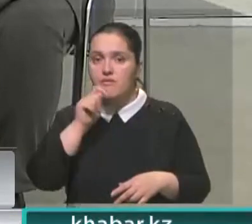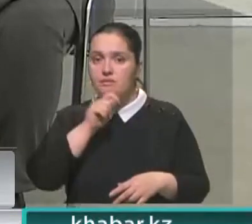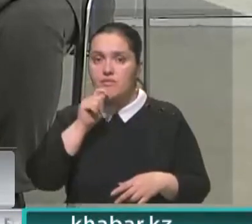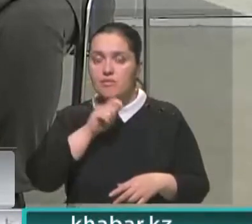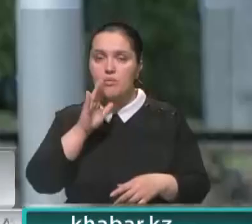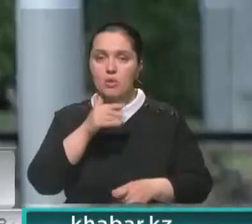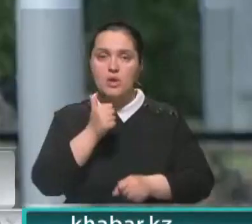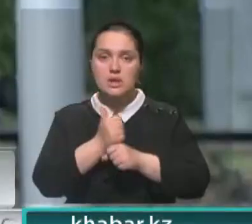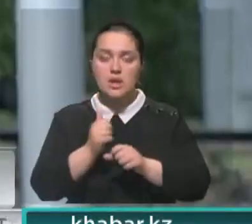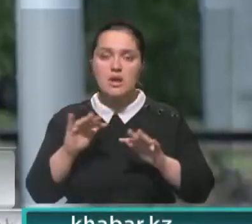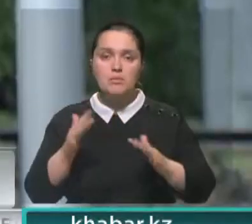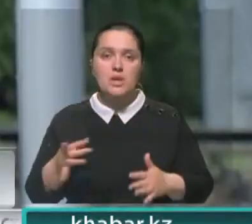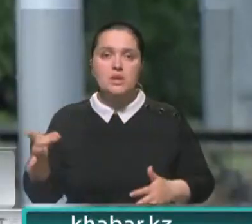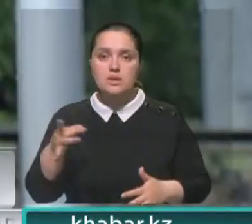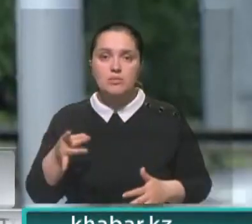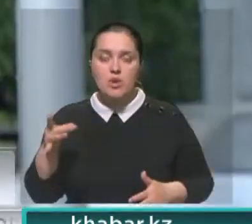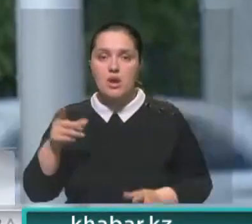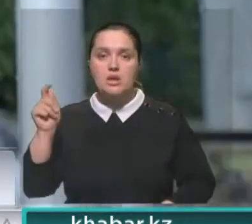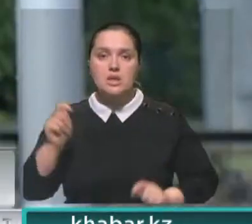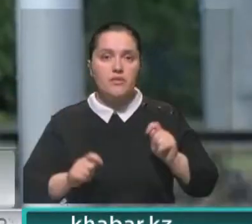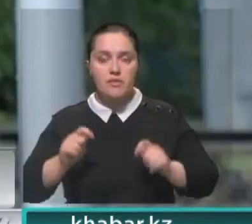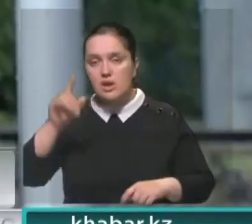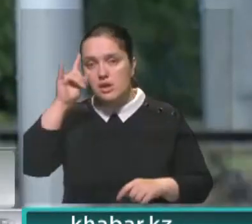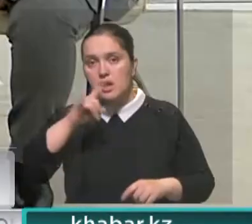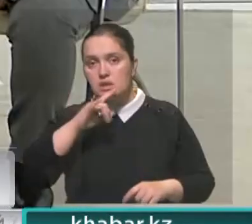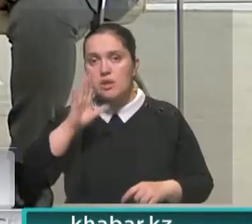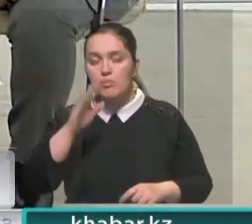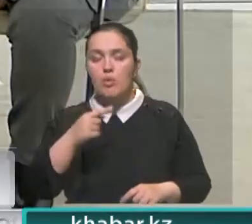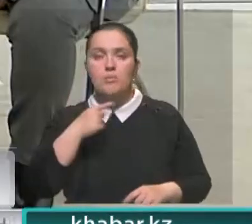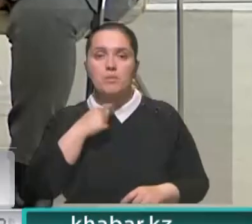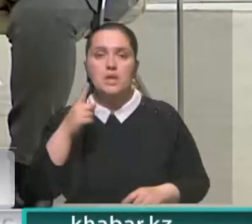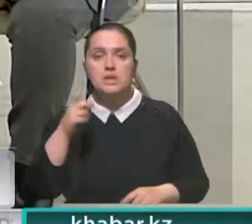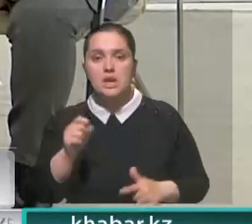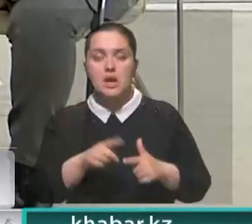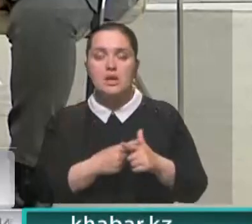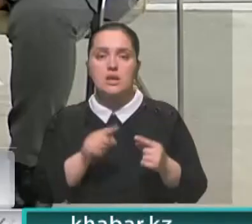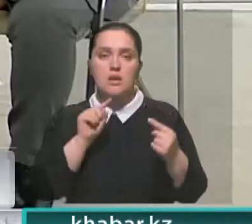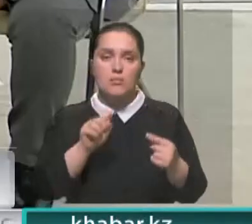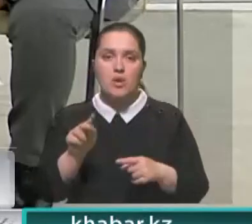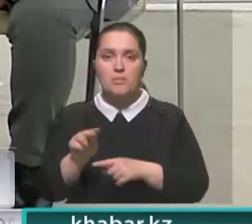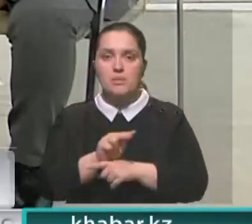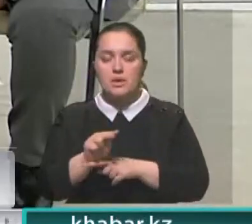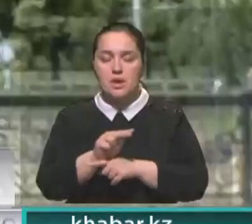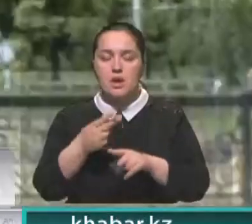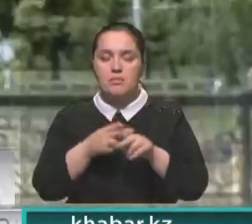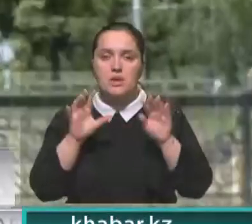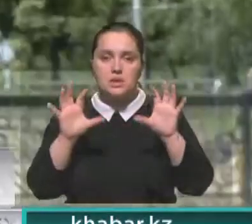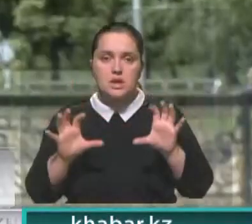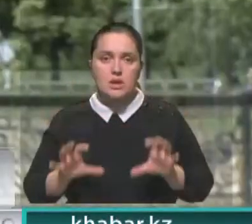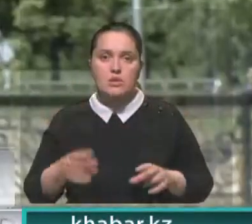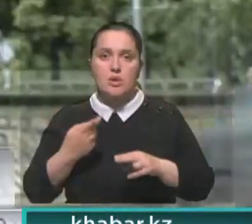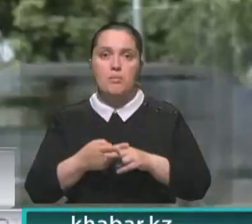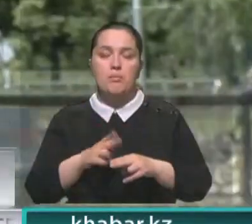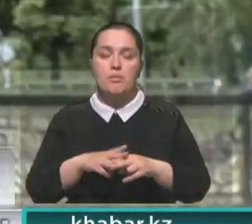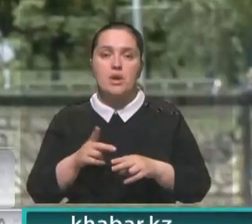пройдет главное событие – республиканский референдум. Казахстанцам предстоит проголосовать за или против поправок в основной закон. Этот уникальный проект